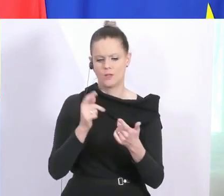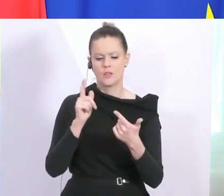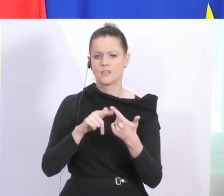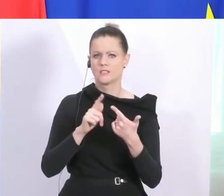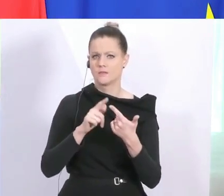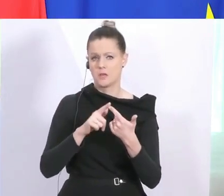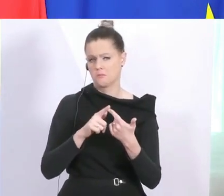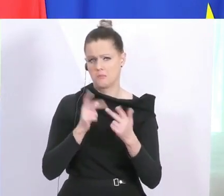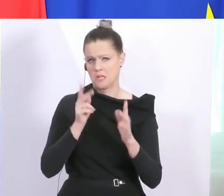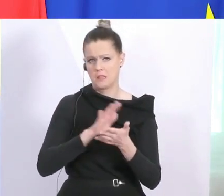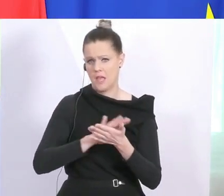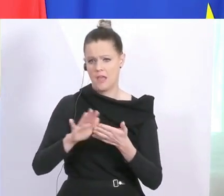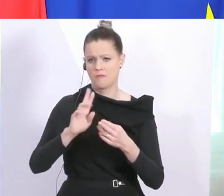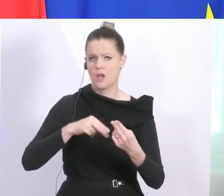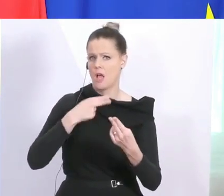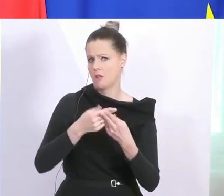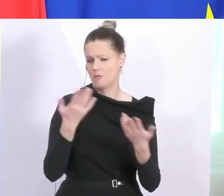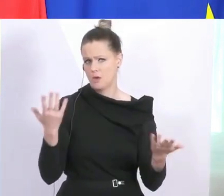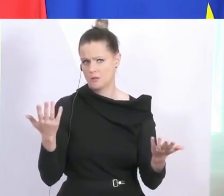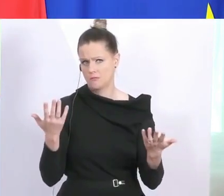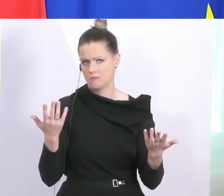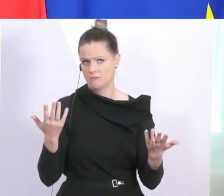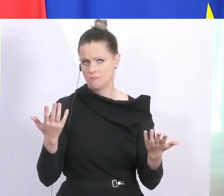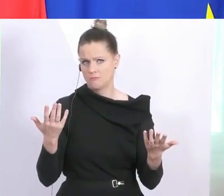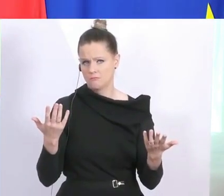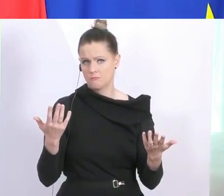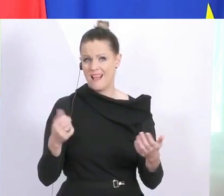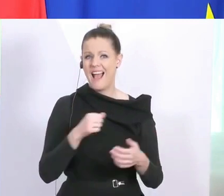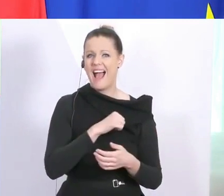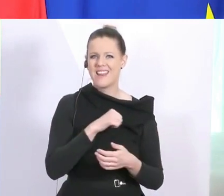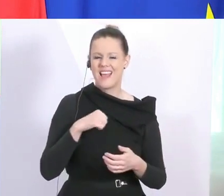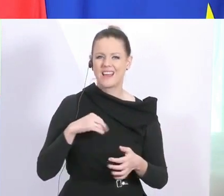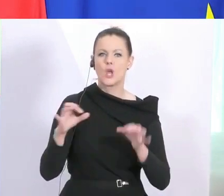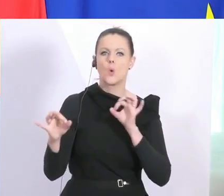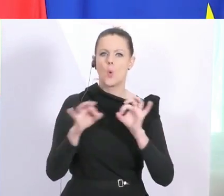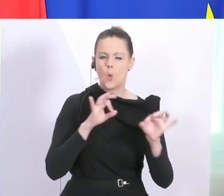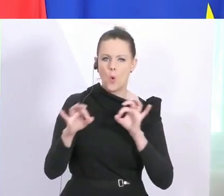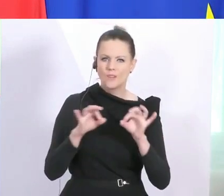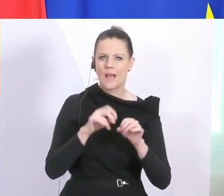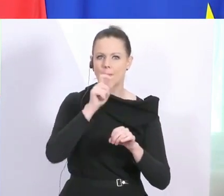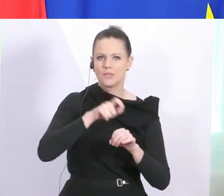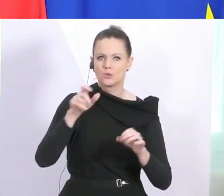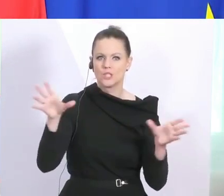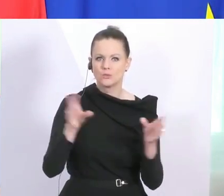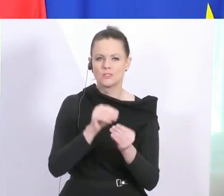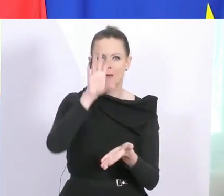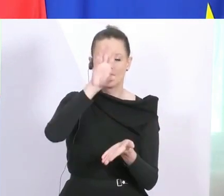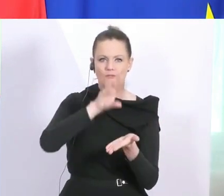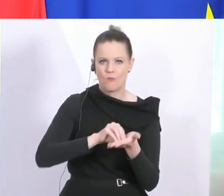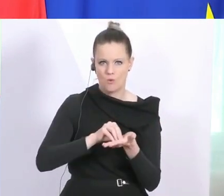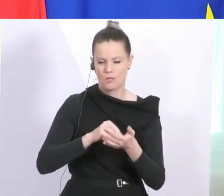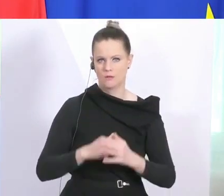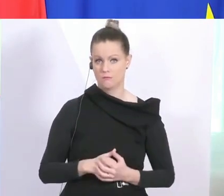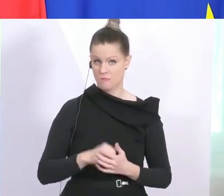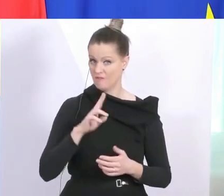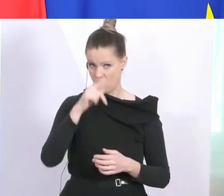Frage ist leicht zu beantworten. Bei uns gilt alleine oder mit den Personen, mit denen Sie zusammen wohnen. Warum